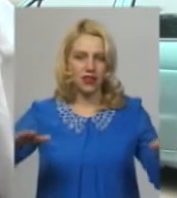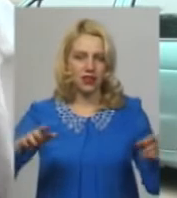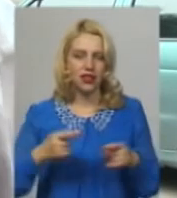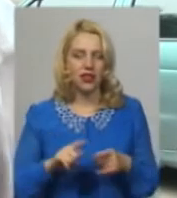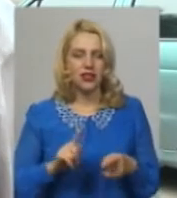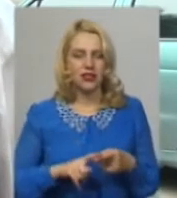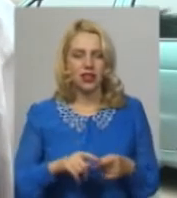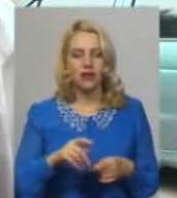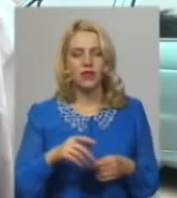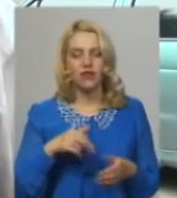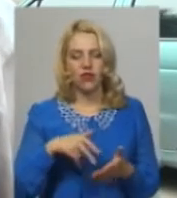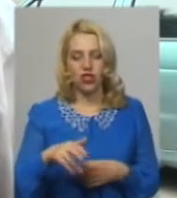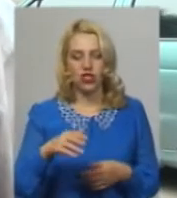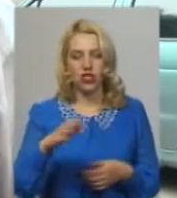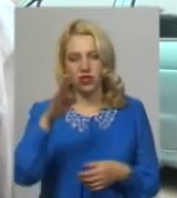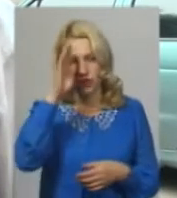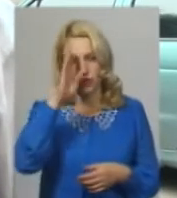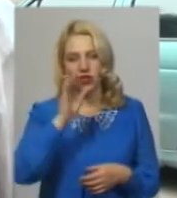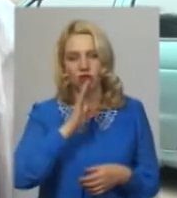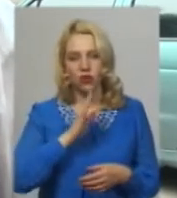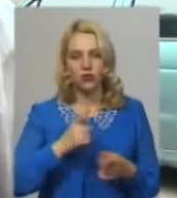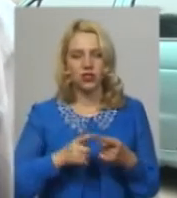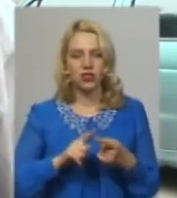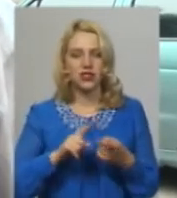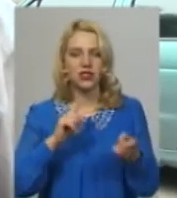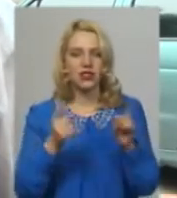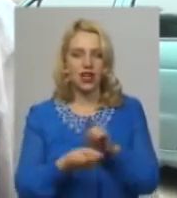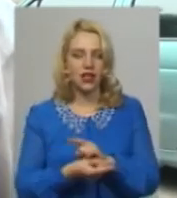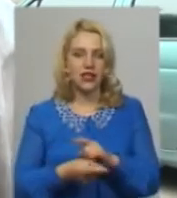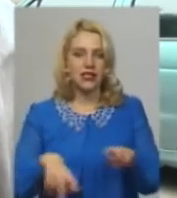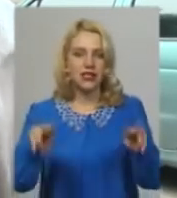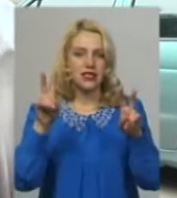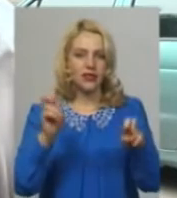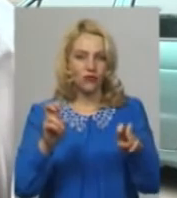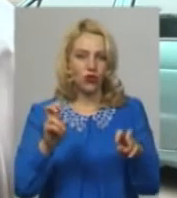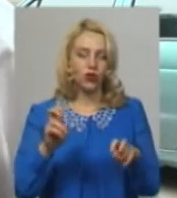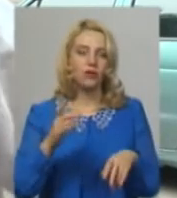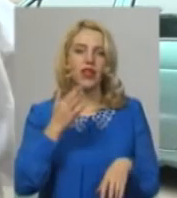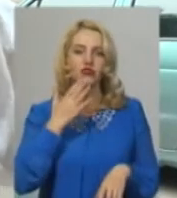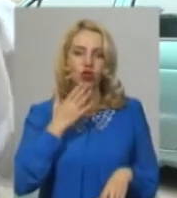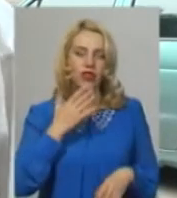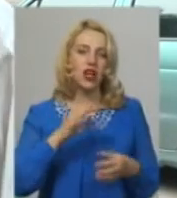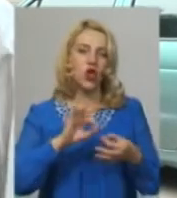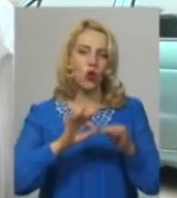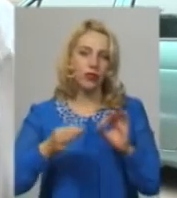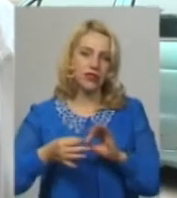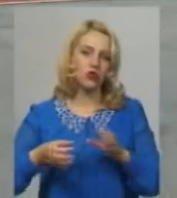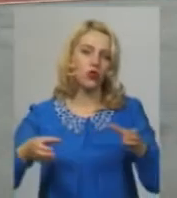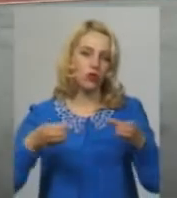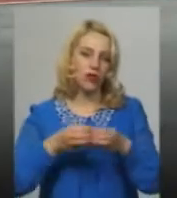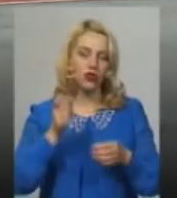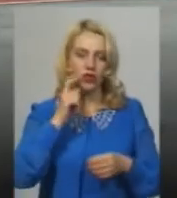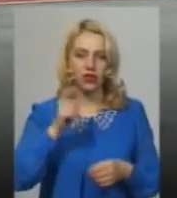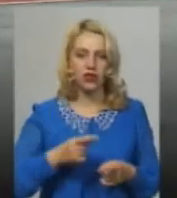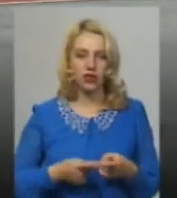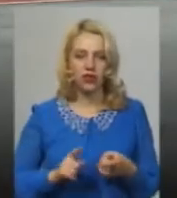лелеки, дівчинки і хлопчик стали символом, верніше, талісманом Національної Олімпійської команди України.